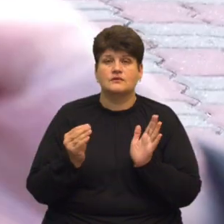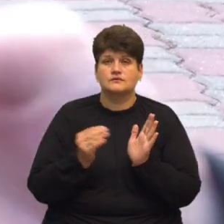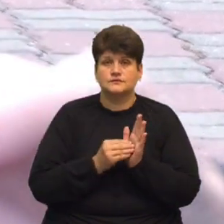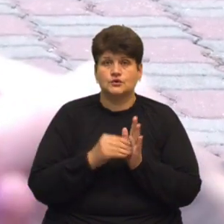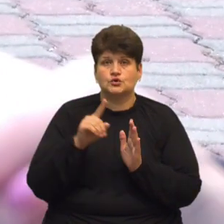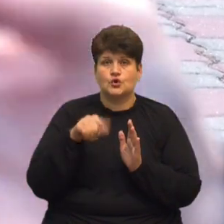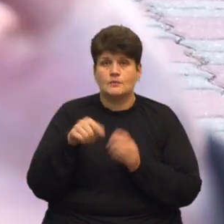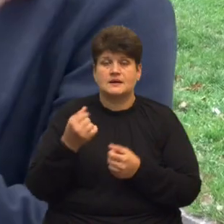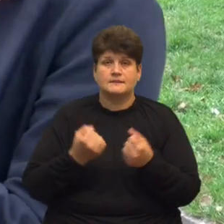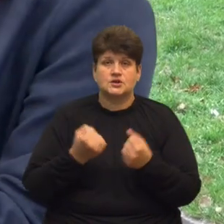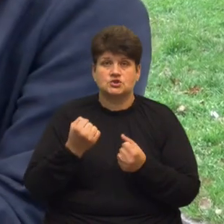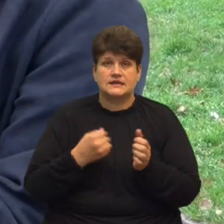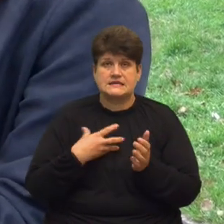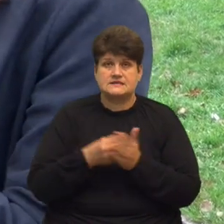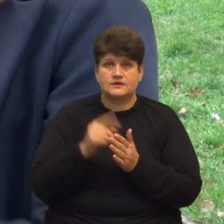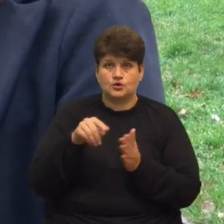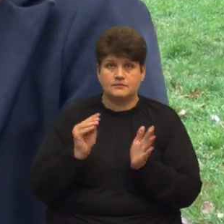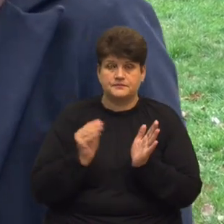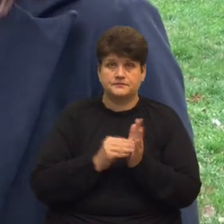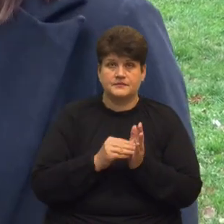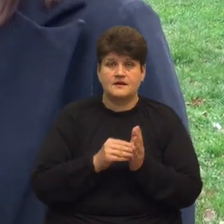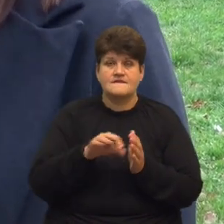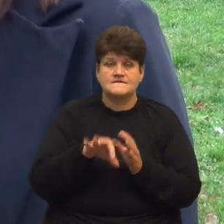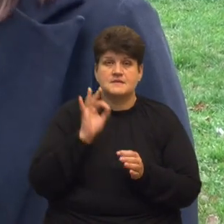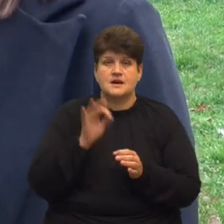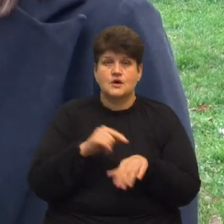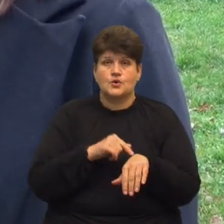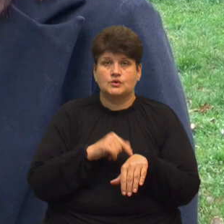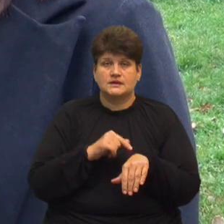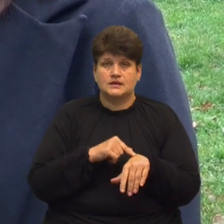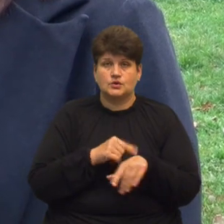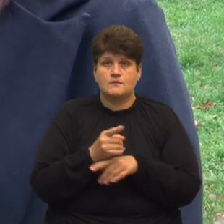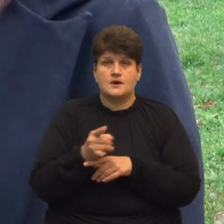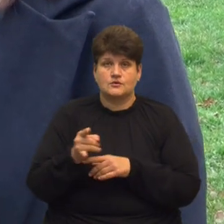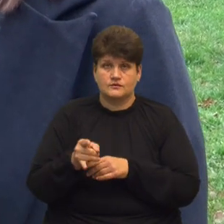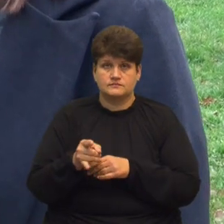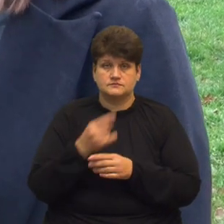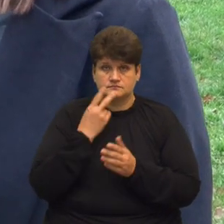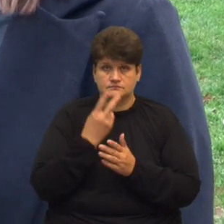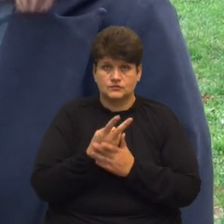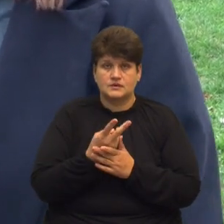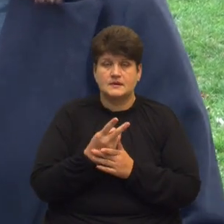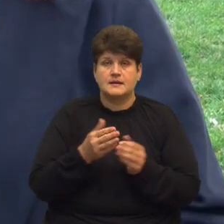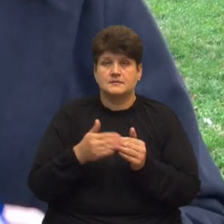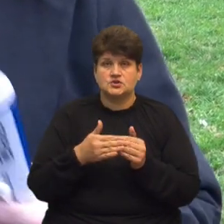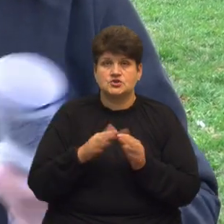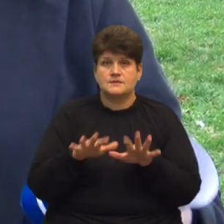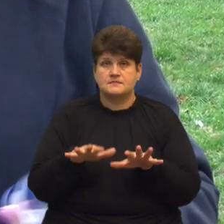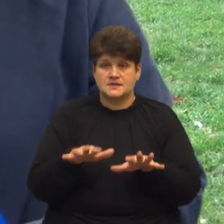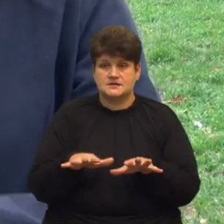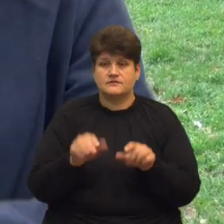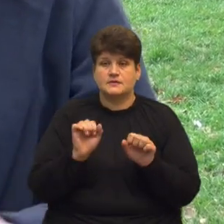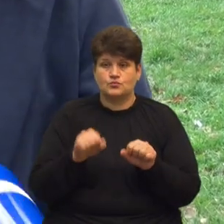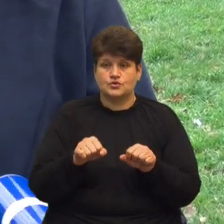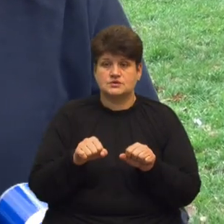автомобіля І ввожу свій номер, вибираю по години паркування, геолокація визначає мені якраз найближче місце розташування Тобто ж ви можете